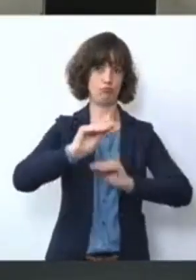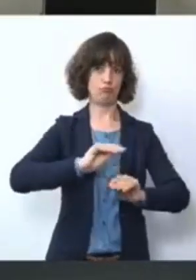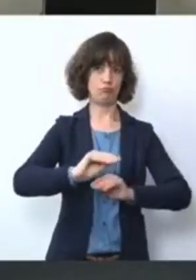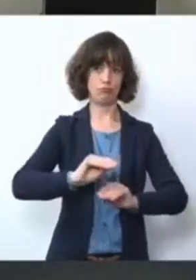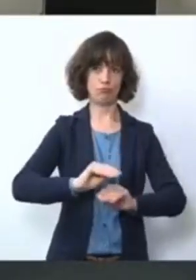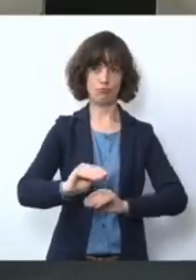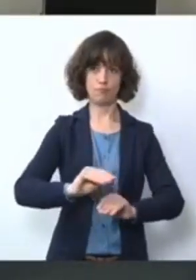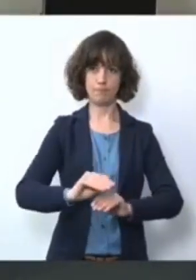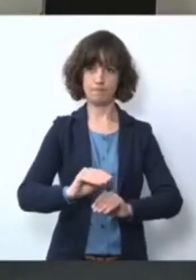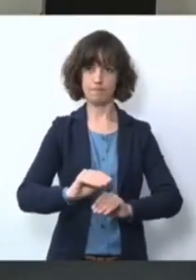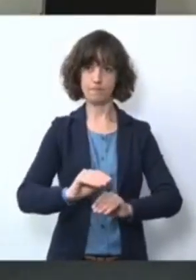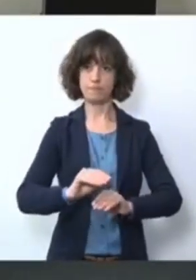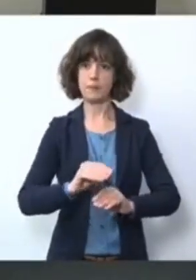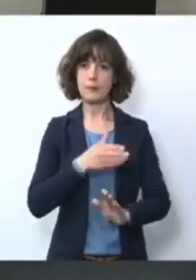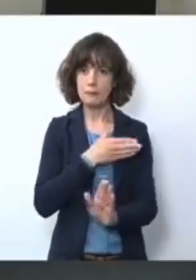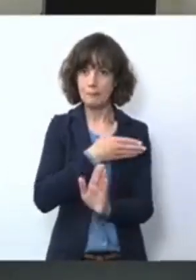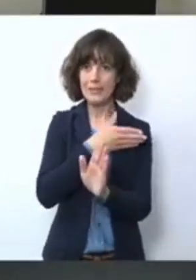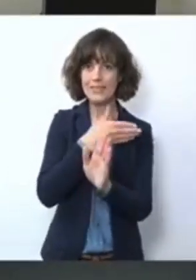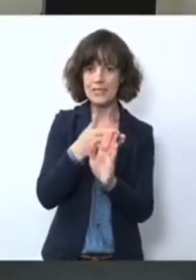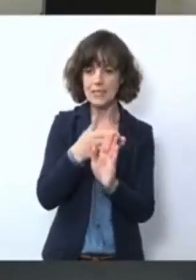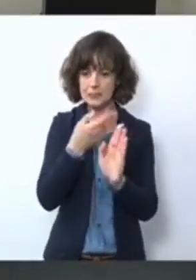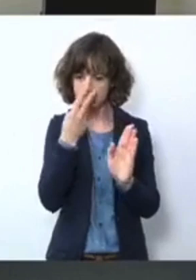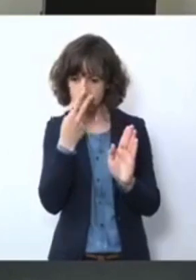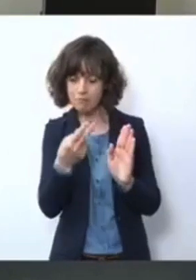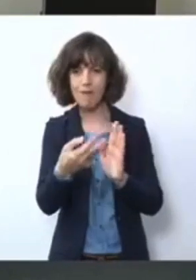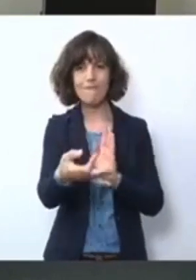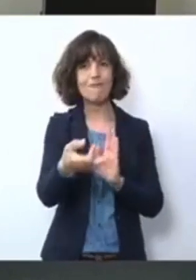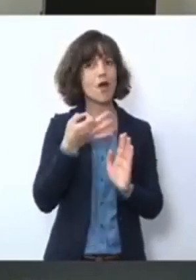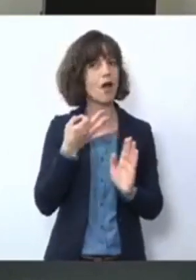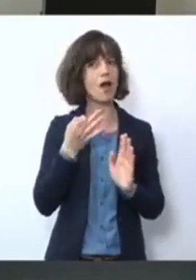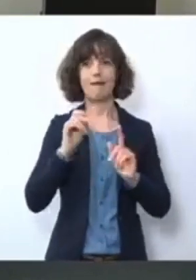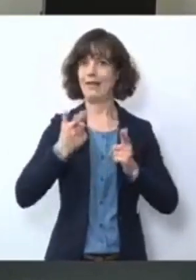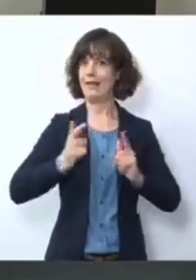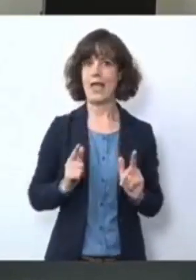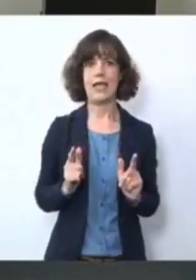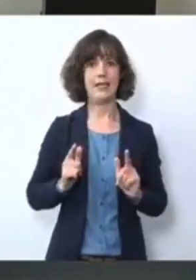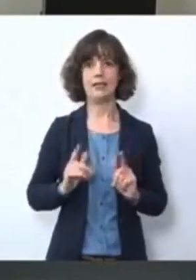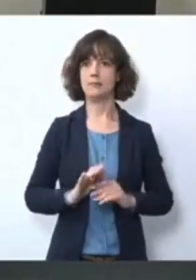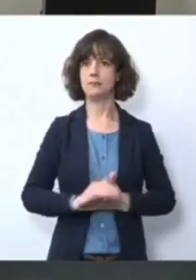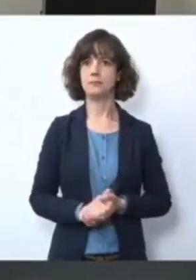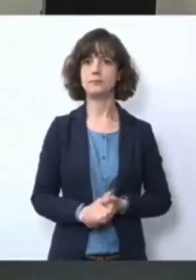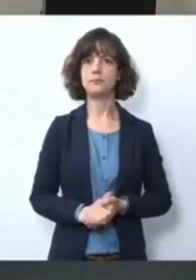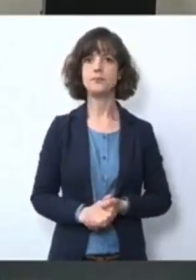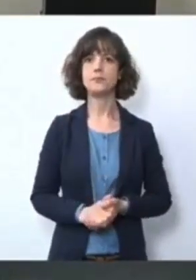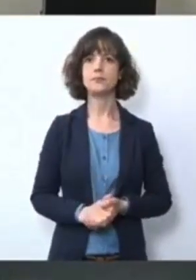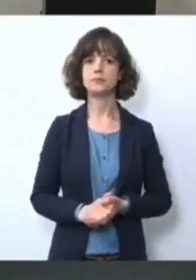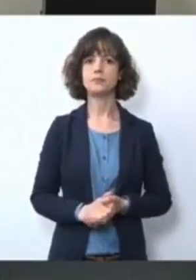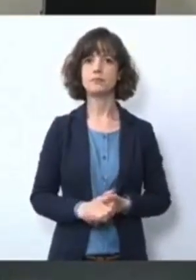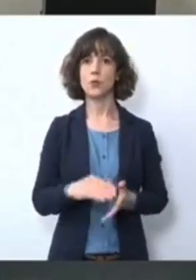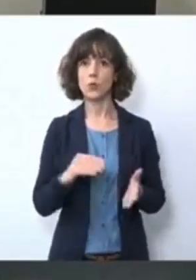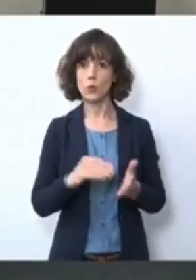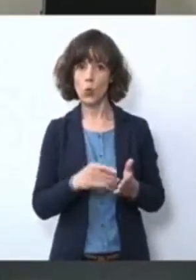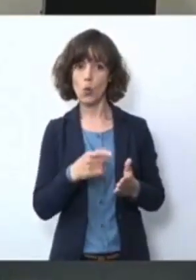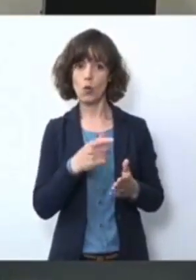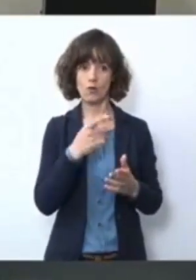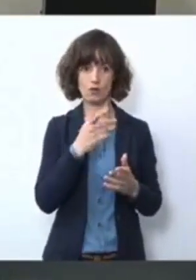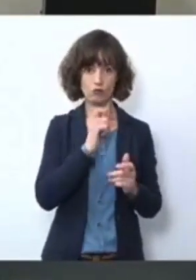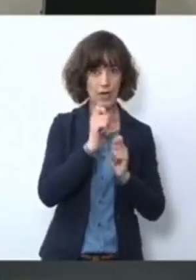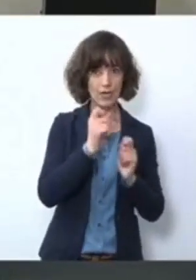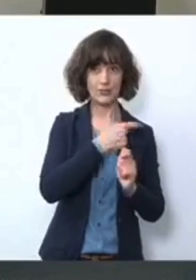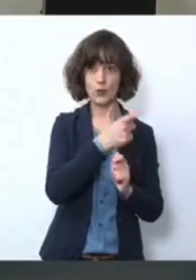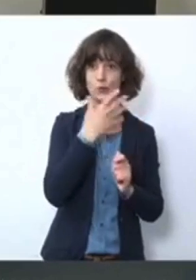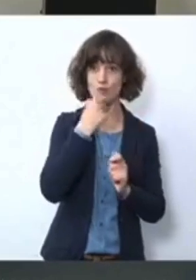Bis jetzt sehe ich noch keine Frage, die vorliegt, wenn Sie sich noch kurz registrieren wollen.